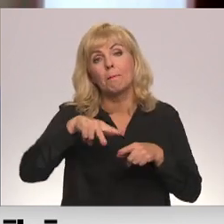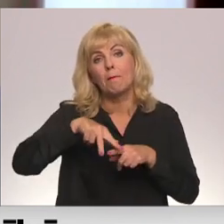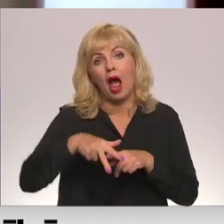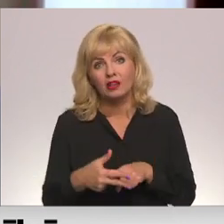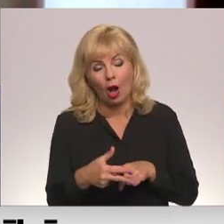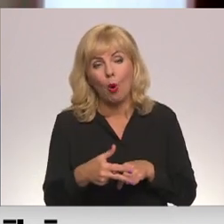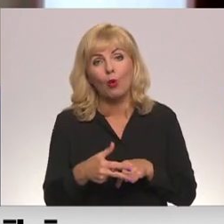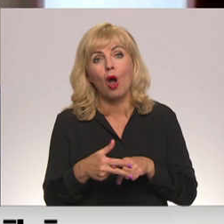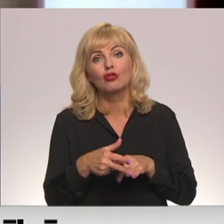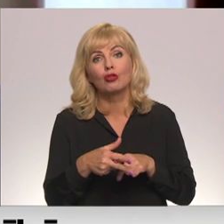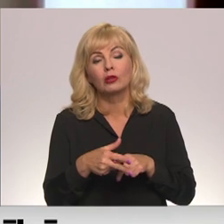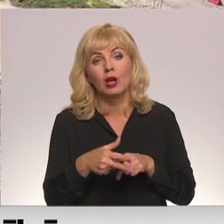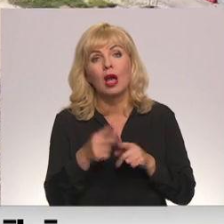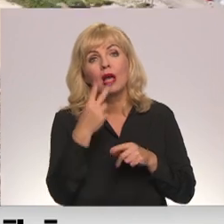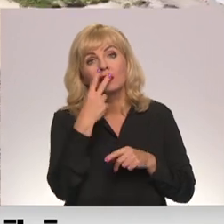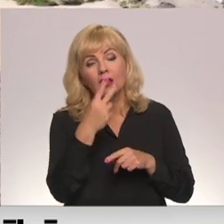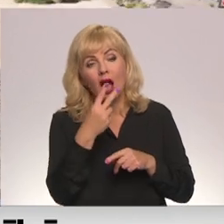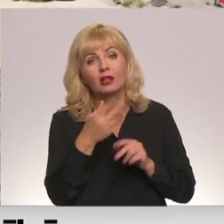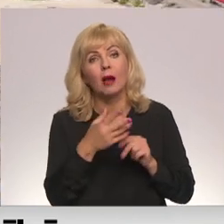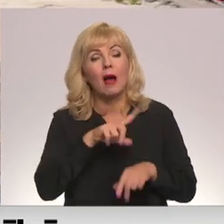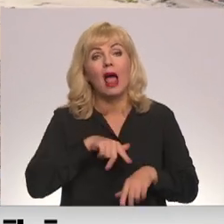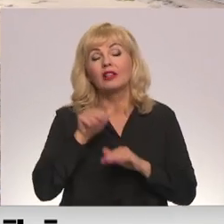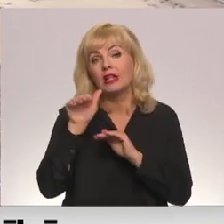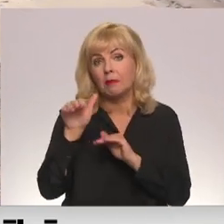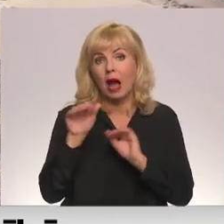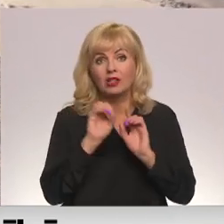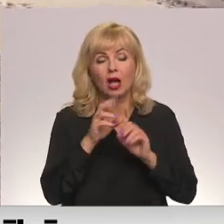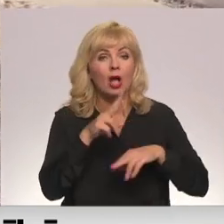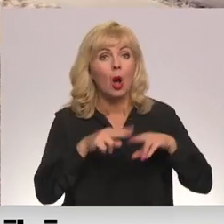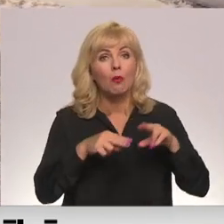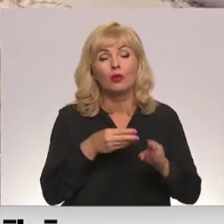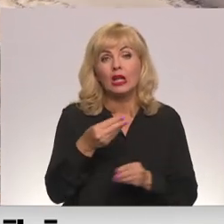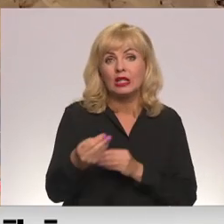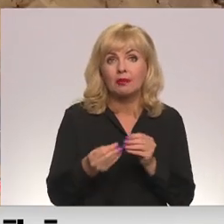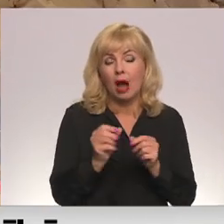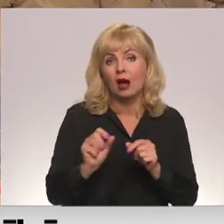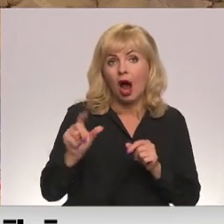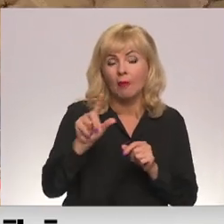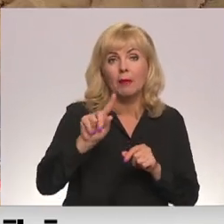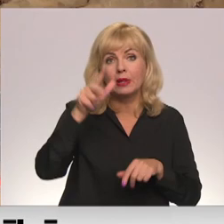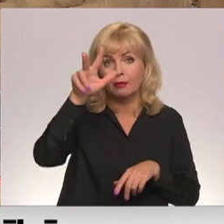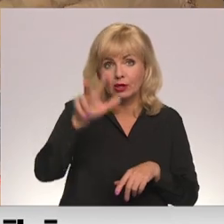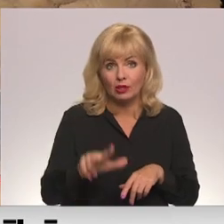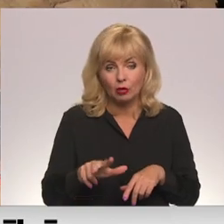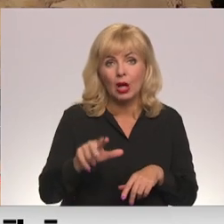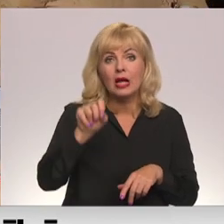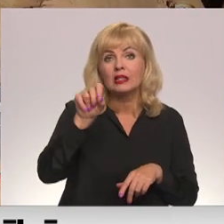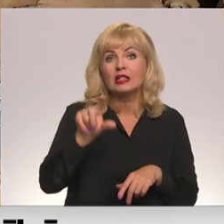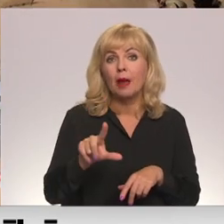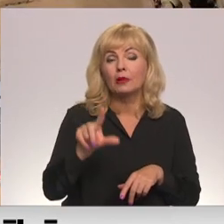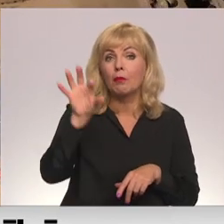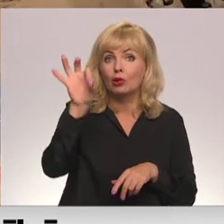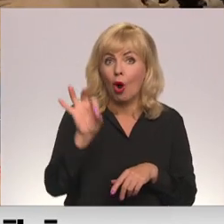attiecīgi tenderējam to sārā. Latvijas Banka norāda, ka būniecības izmaksas kāpums pirmajā ceturksnī sasniecis 17%,